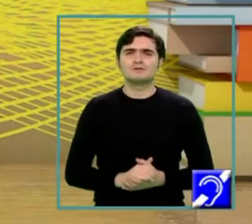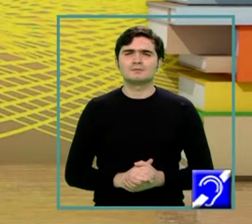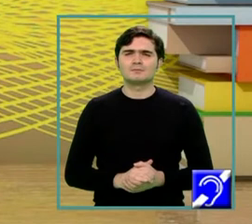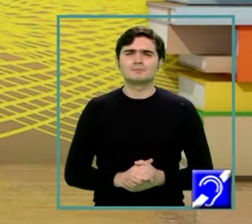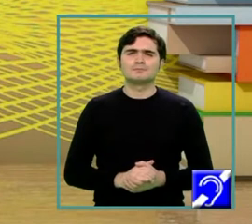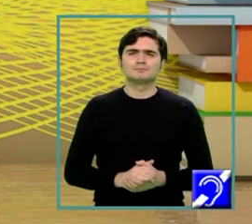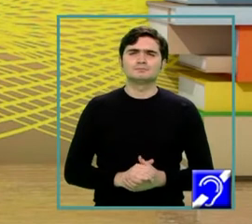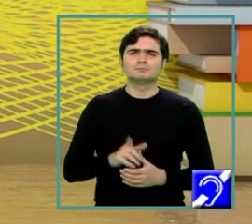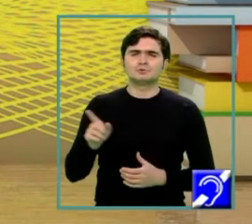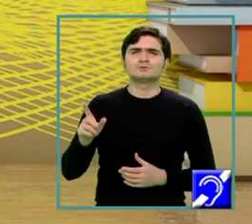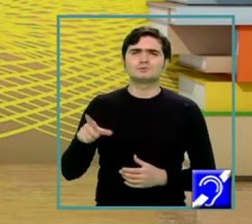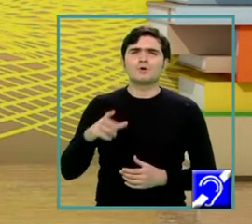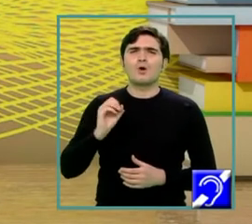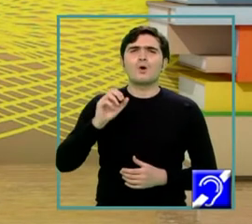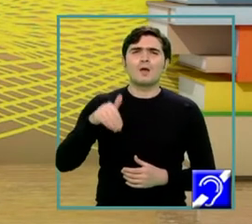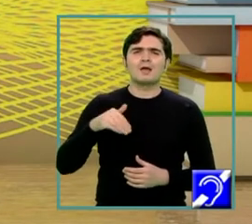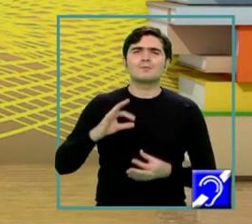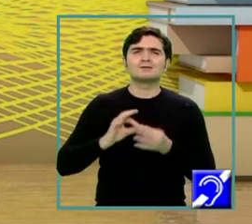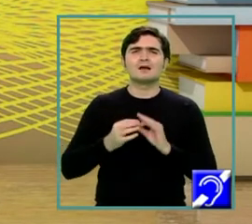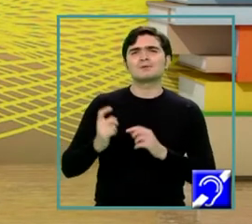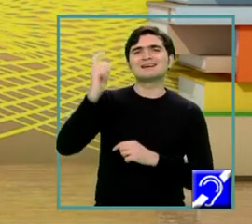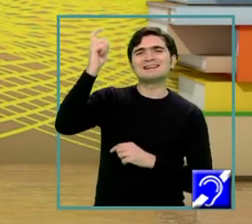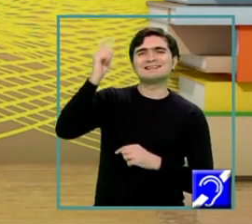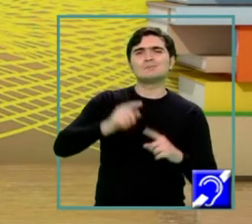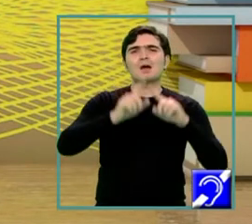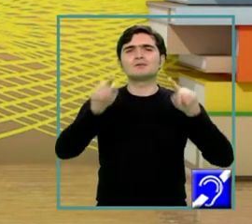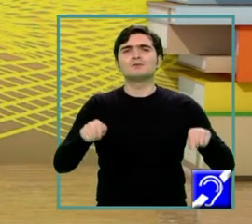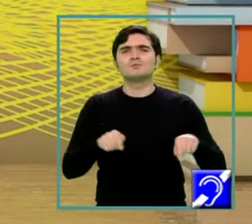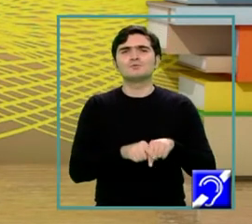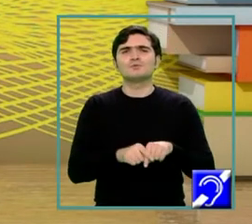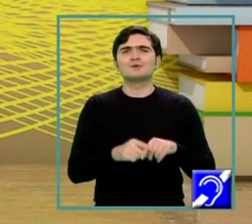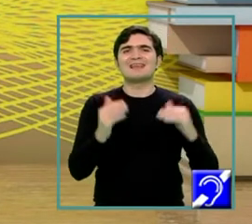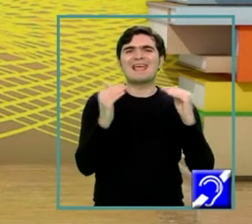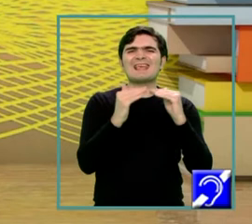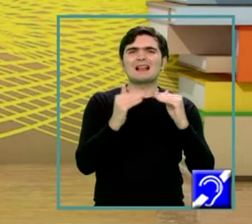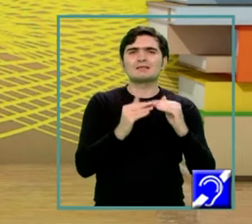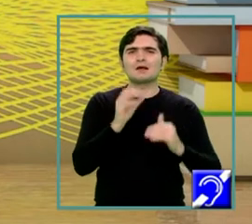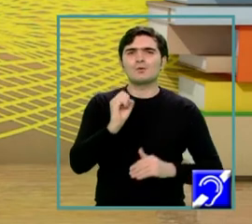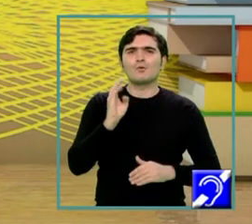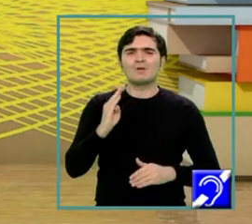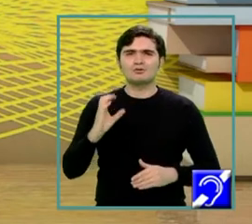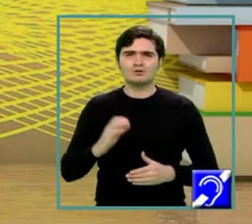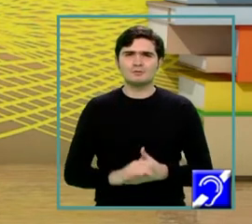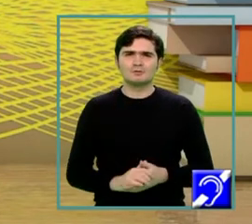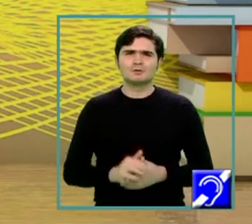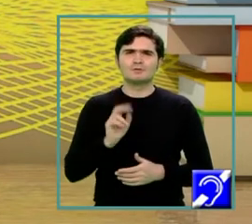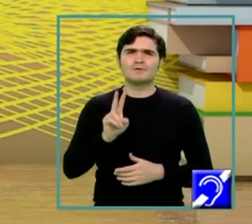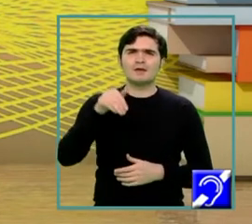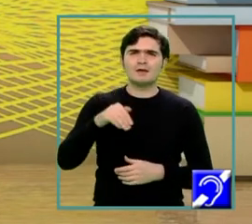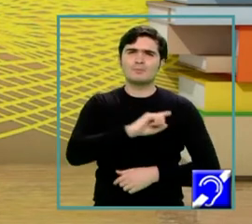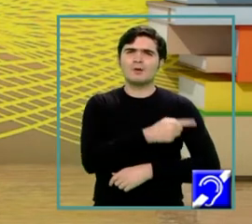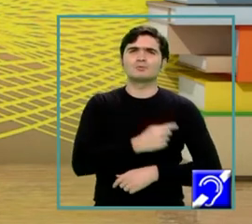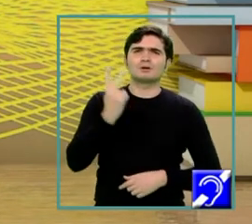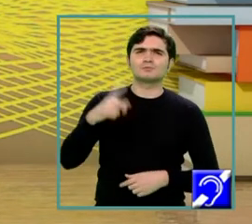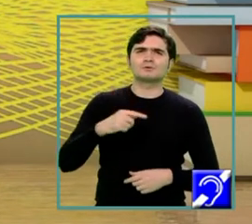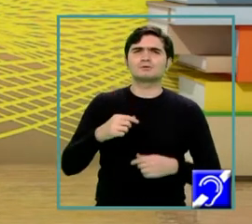care reprezintă, de fapt, înălțimea triunghiului echilateral OBC. Deci, VM la puterea 2 este egal